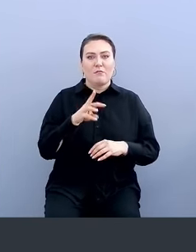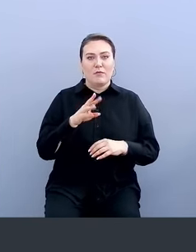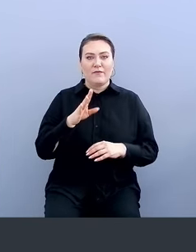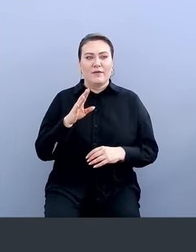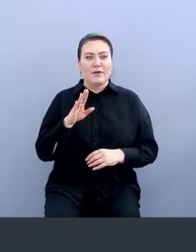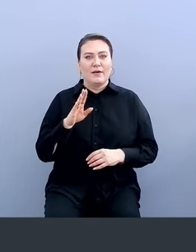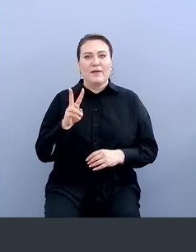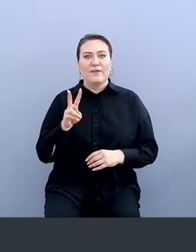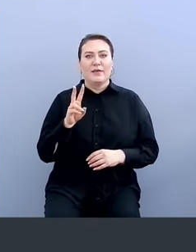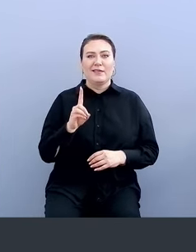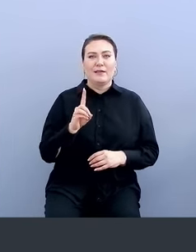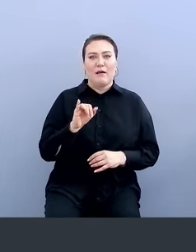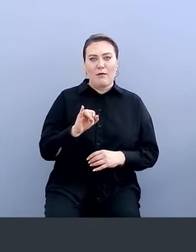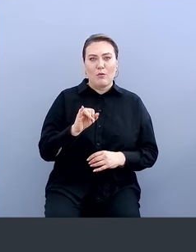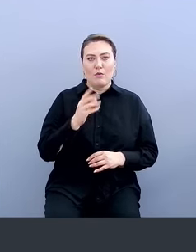ВДАйку,